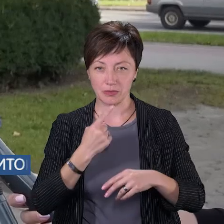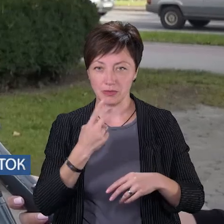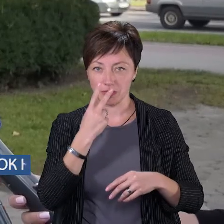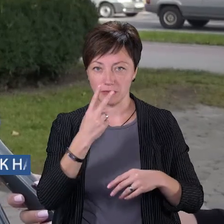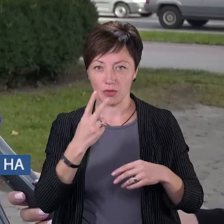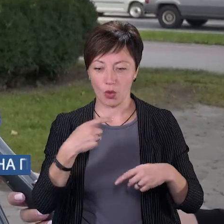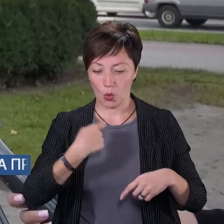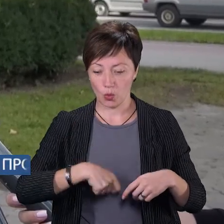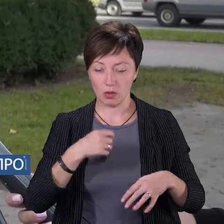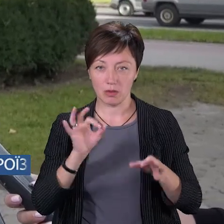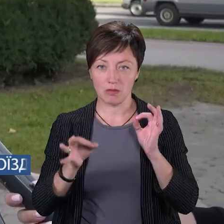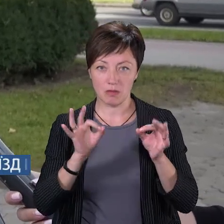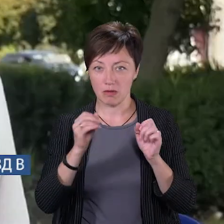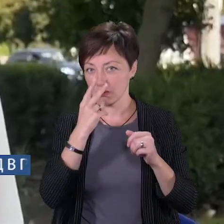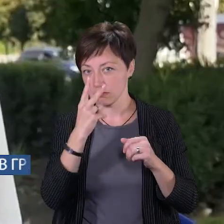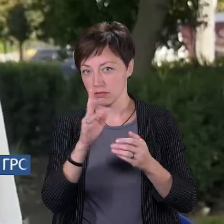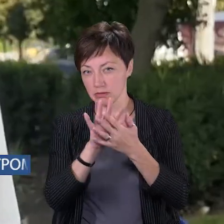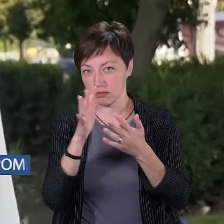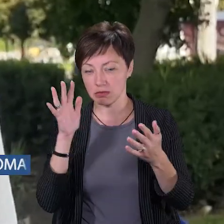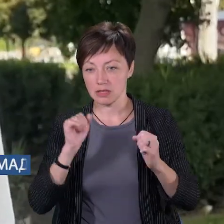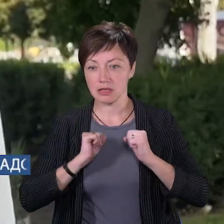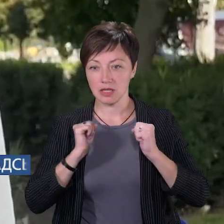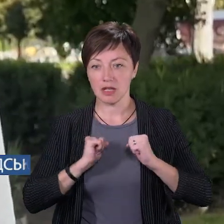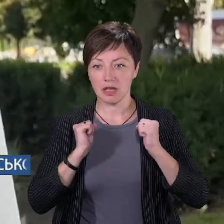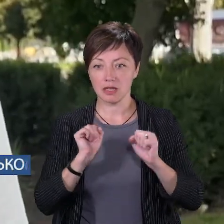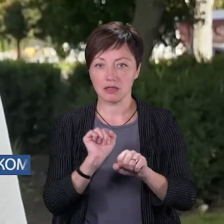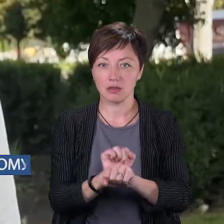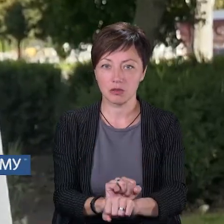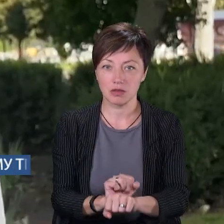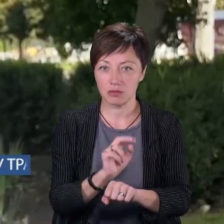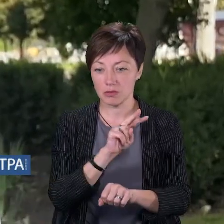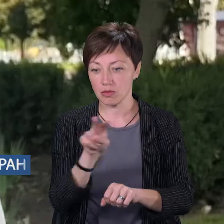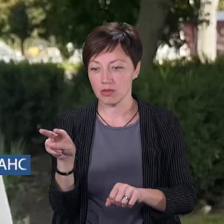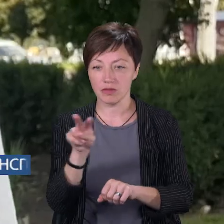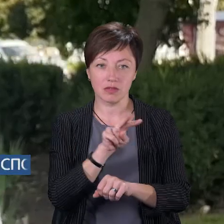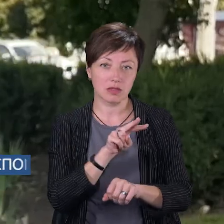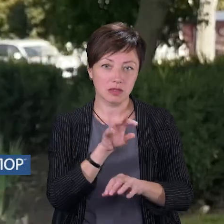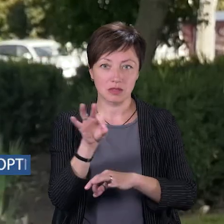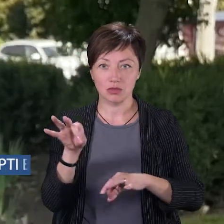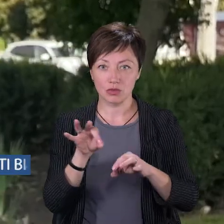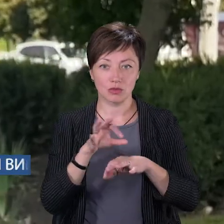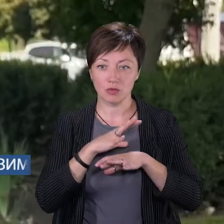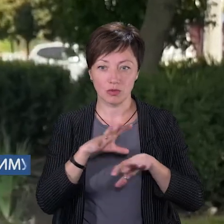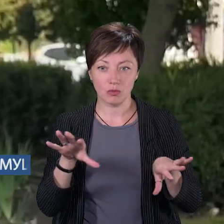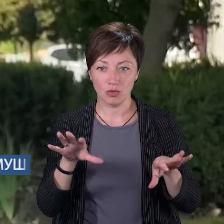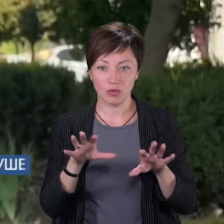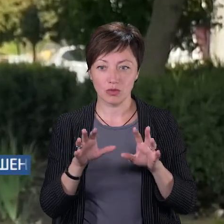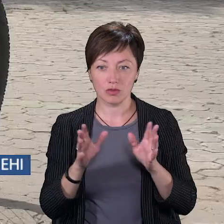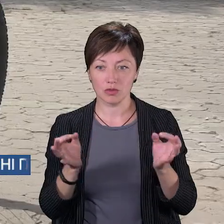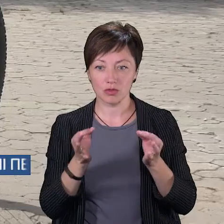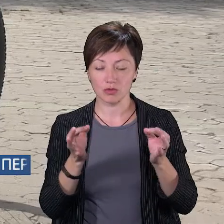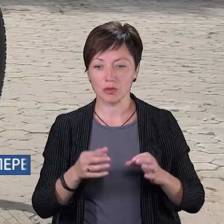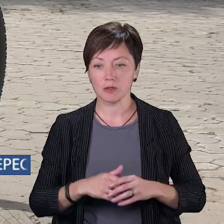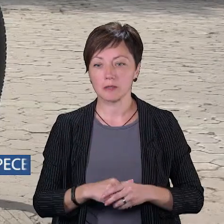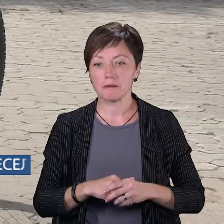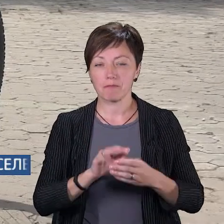там куртка є, ще нормально, ще можна побачити. Стараюся, де притормозити, подивитися лишній раз, щоб не йде нікого, нічого.